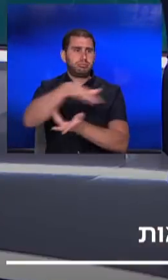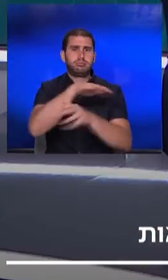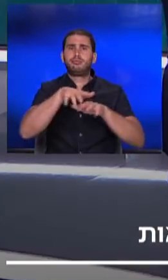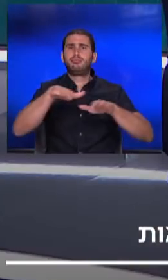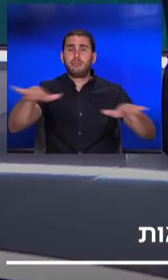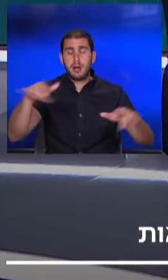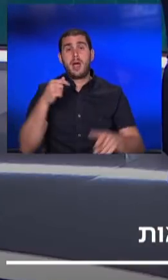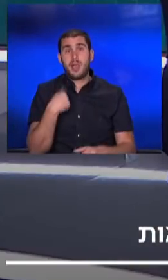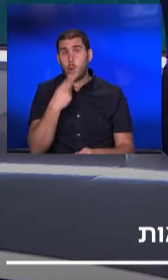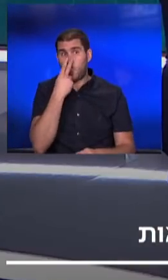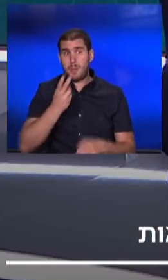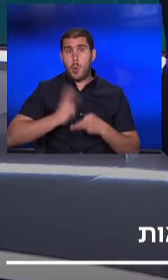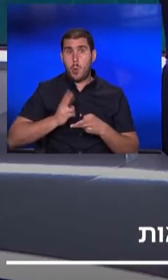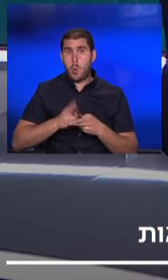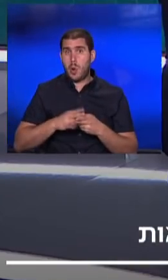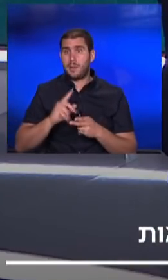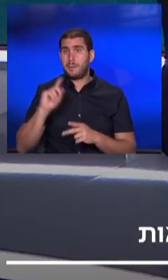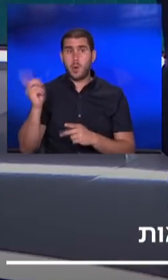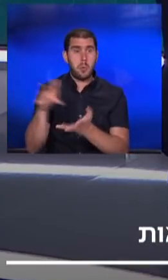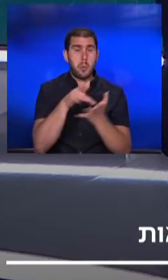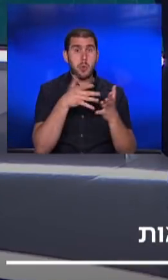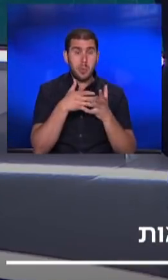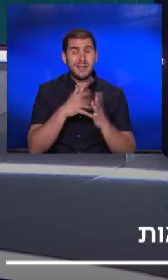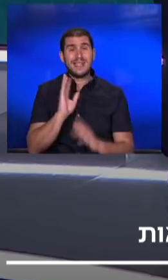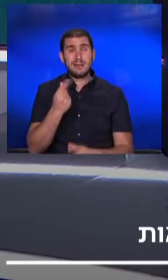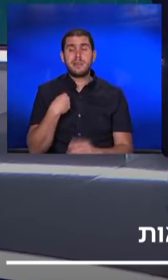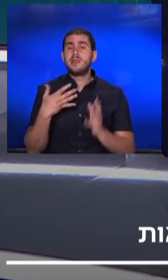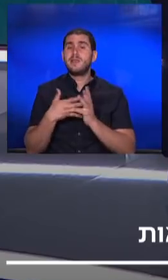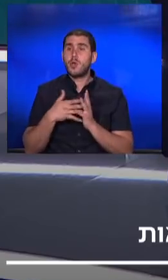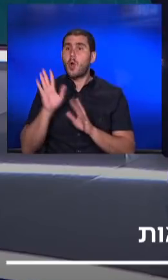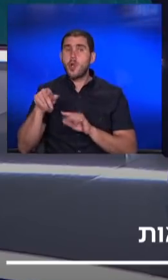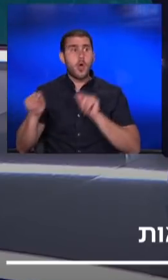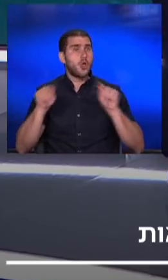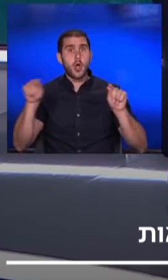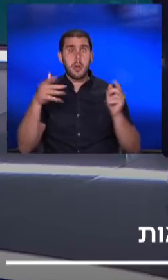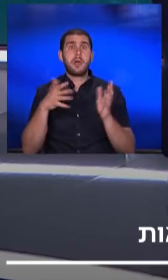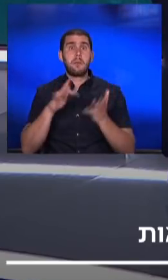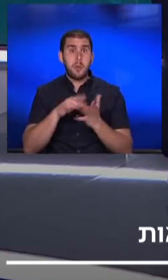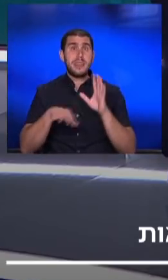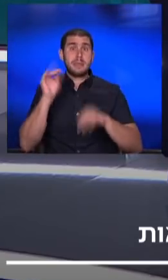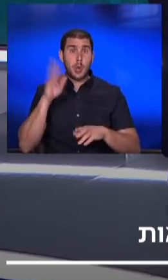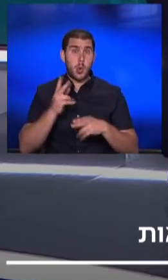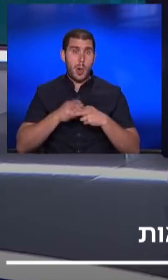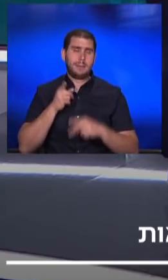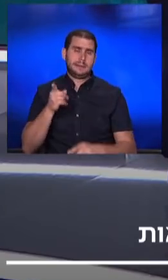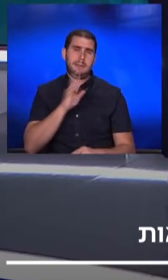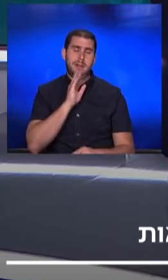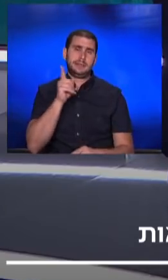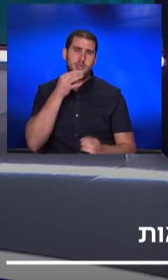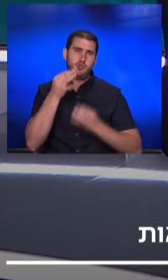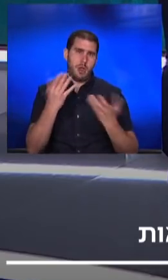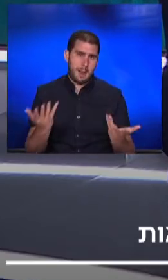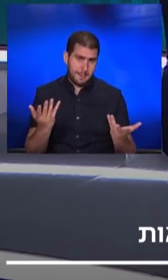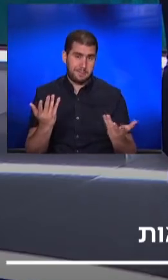אנחנו כרגע רואים את החולים איפה שאנחנו בודקים אותם אבל אם אנחנו נבדוק בעוד מקומות אנחנו נמצא עוד חולים וזה בעצם השאלה כשאני